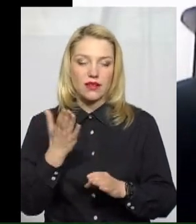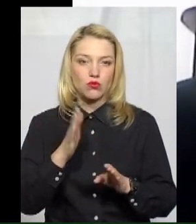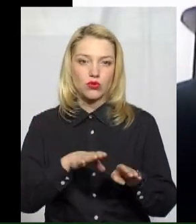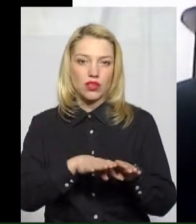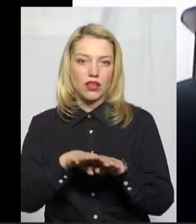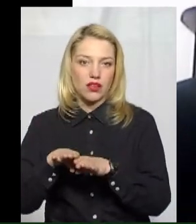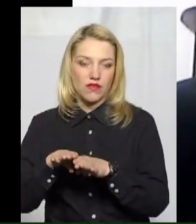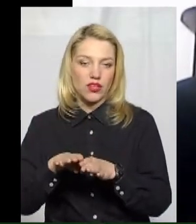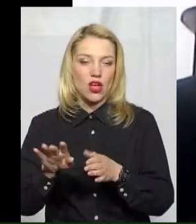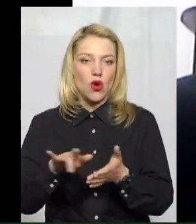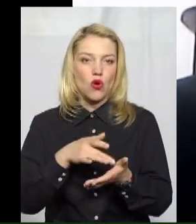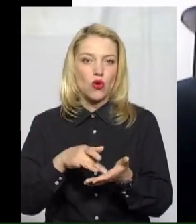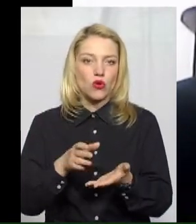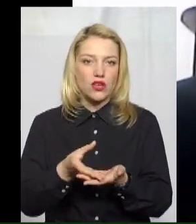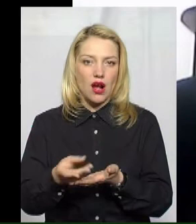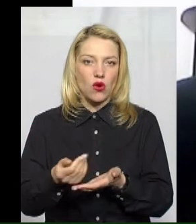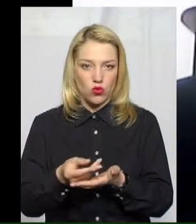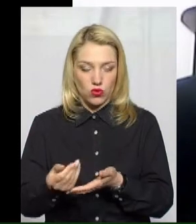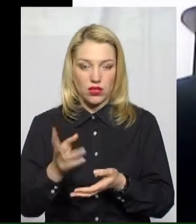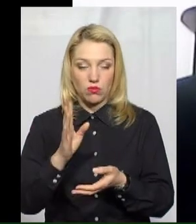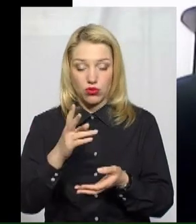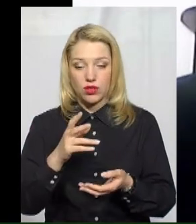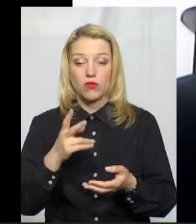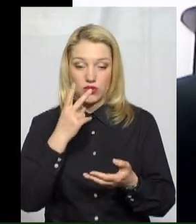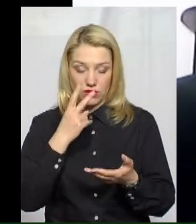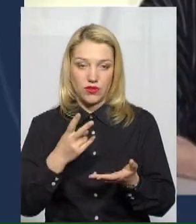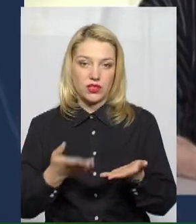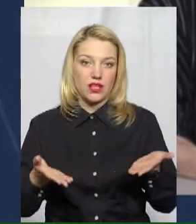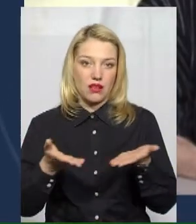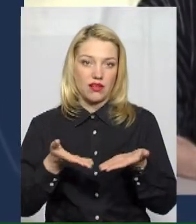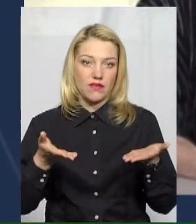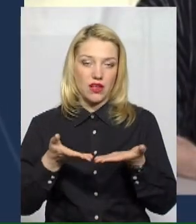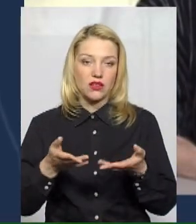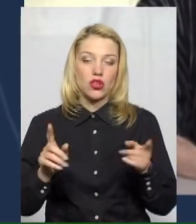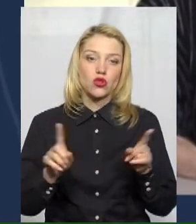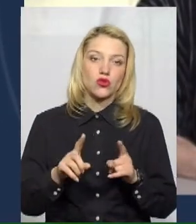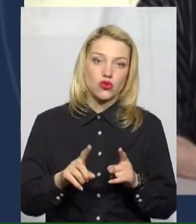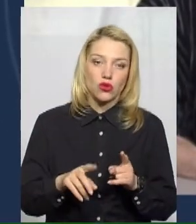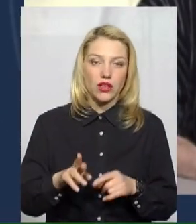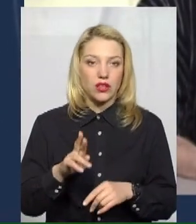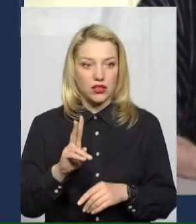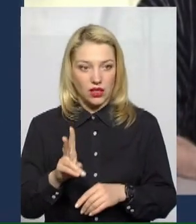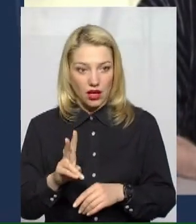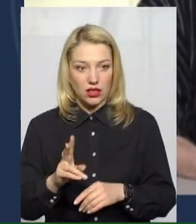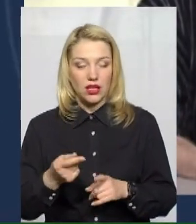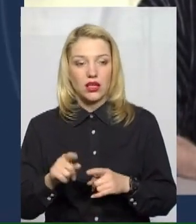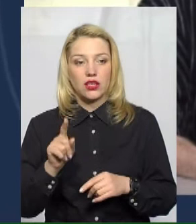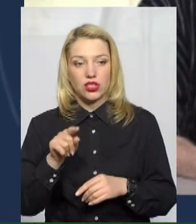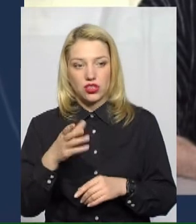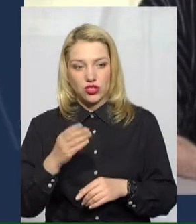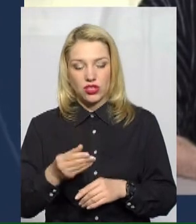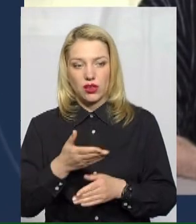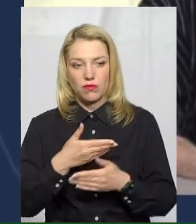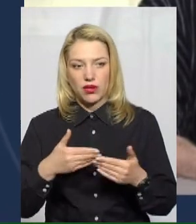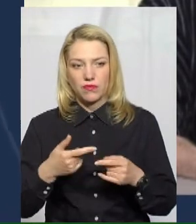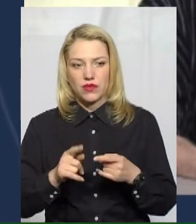травень, і тоді зможемо адекватно порівняти, що і як. Ну, більше, бо ми з цієї з кінцями працюємо